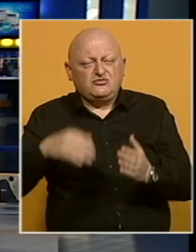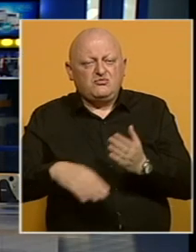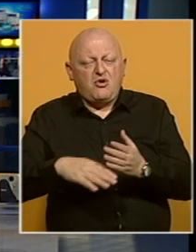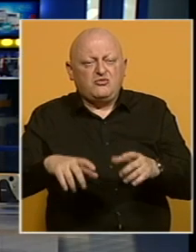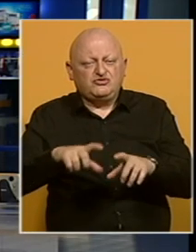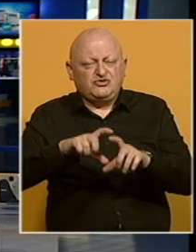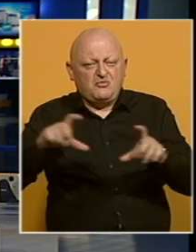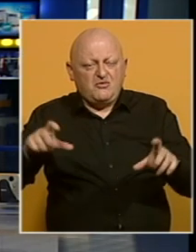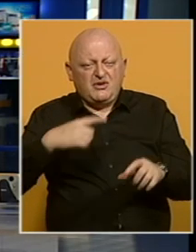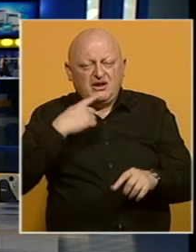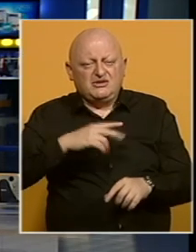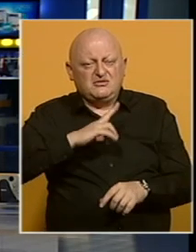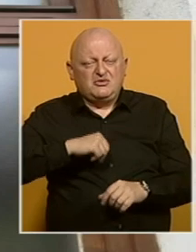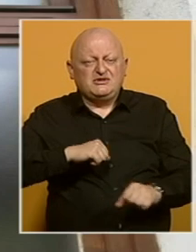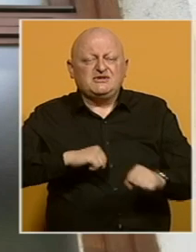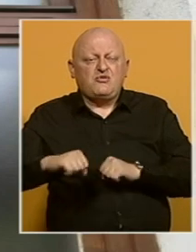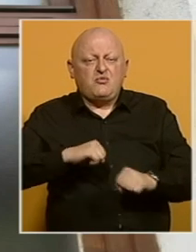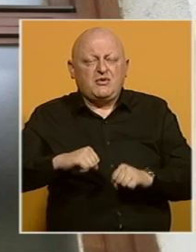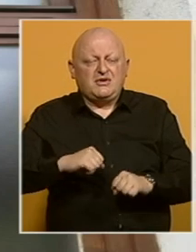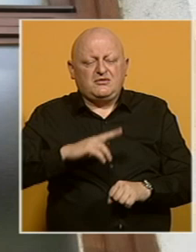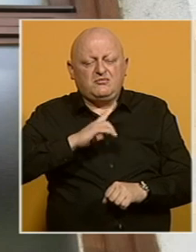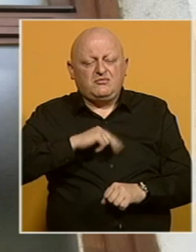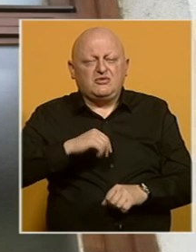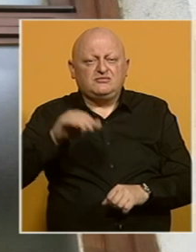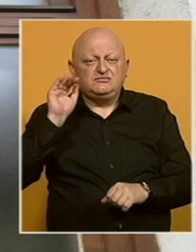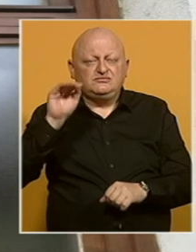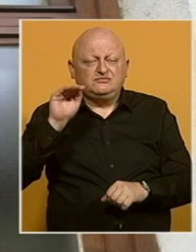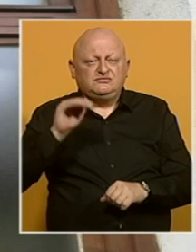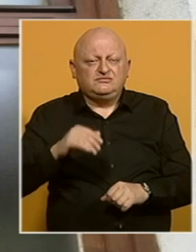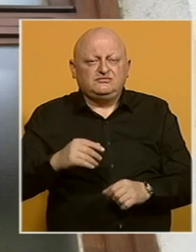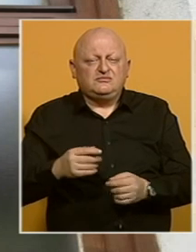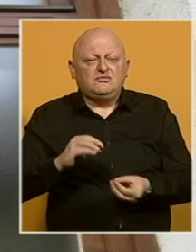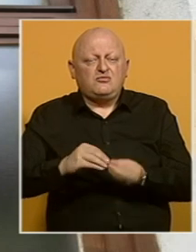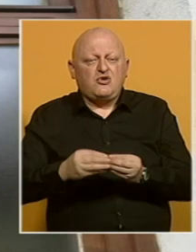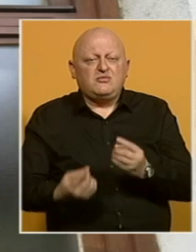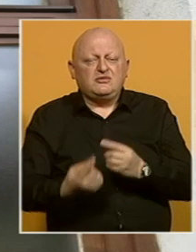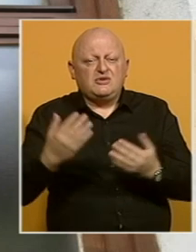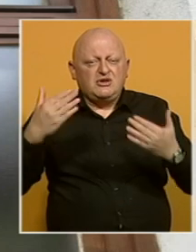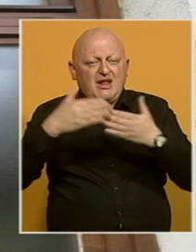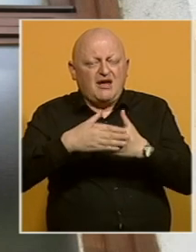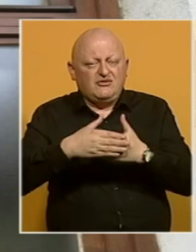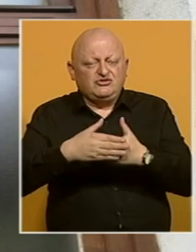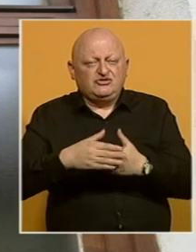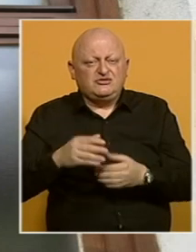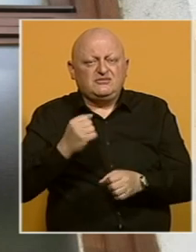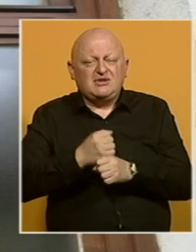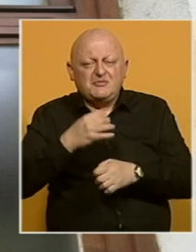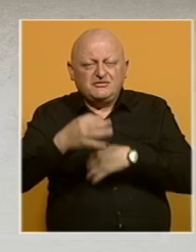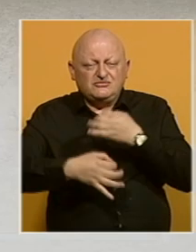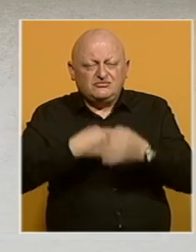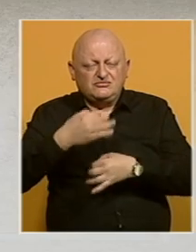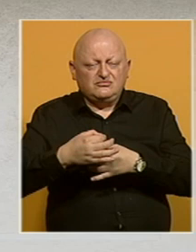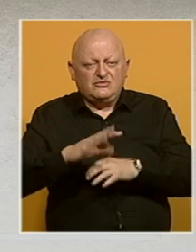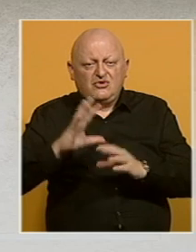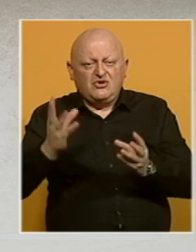objektu saopšteno iz Policijske uprave. Policiji je prijavljeno da se incident dogodio tokom noći. Izvršen je uviđaj,